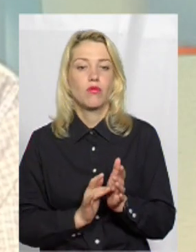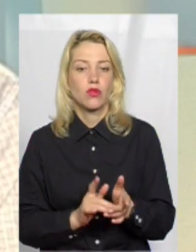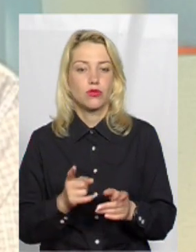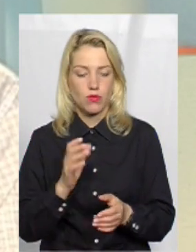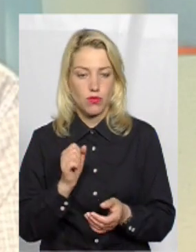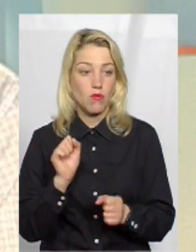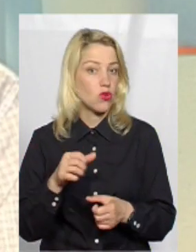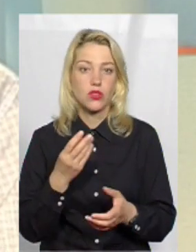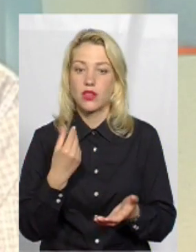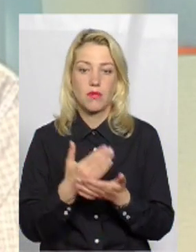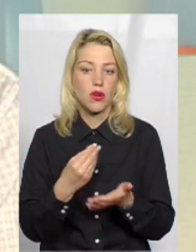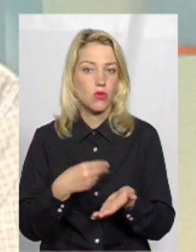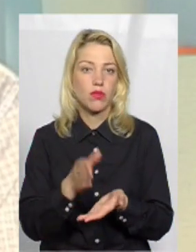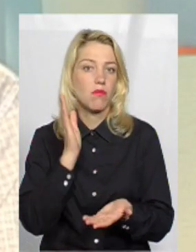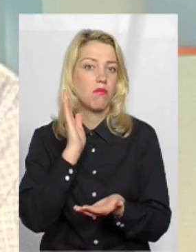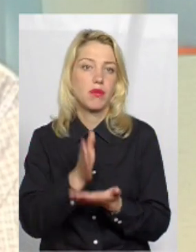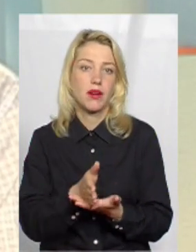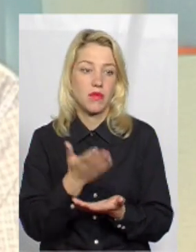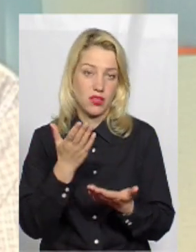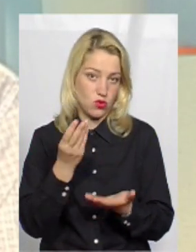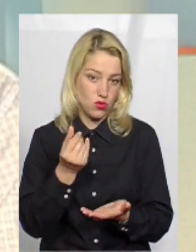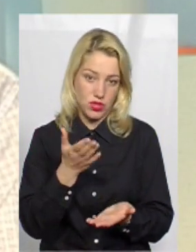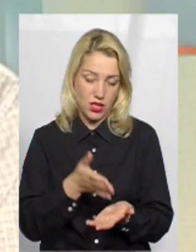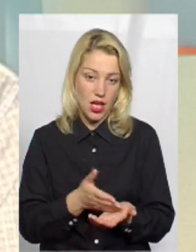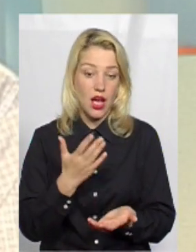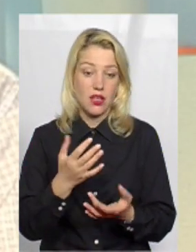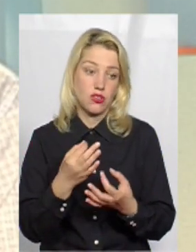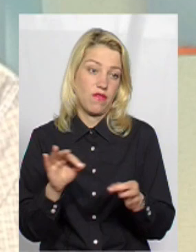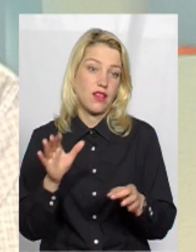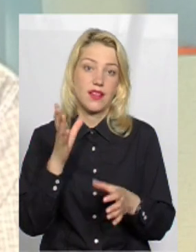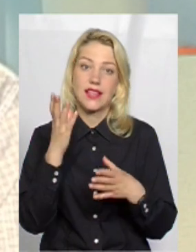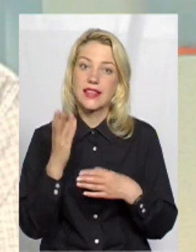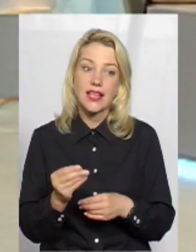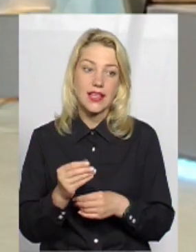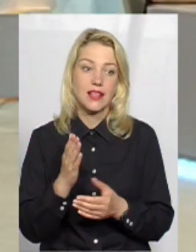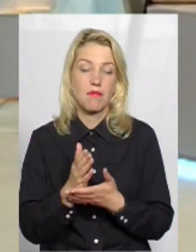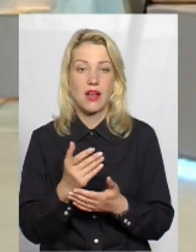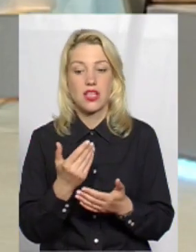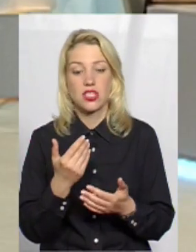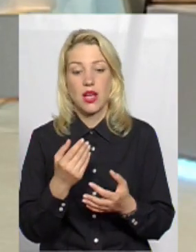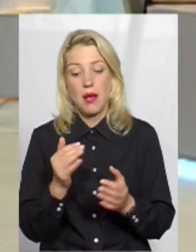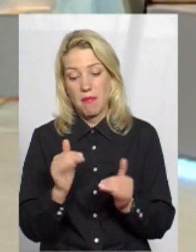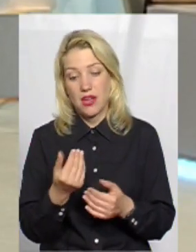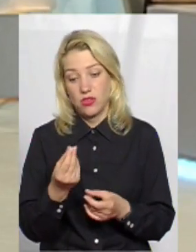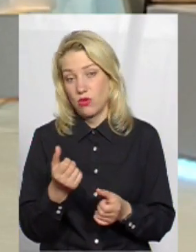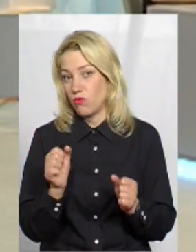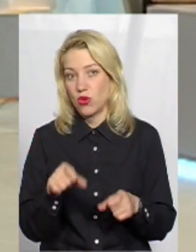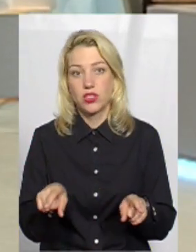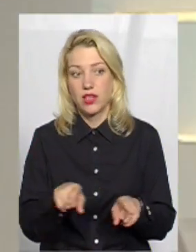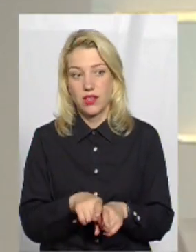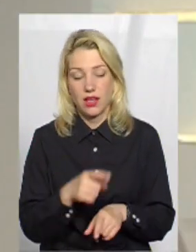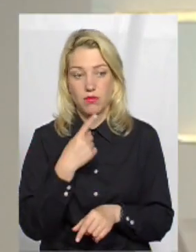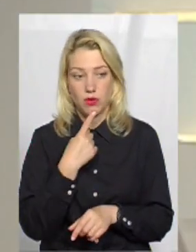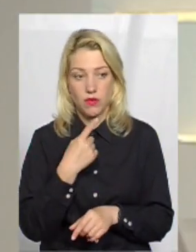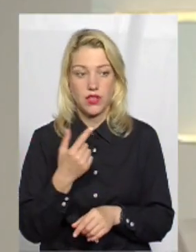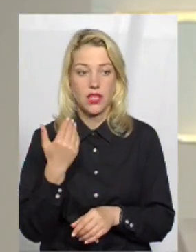можна і прямий квиток собі купувати, якщо ти маєш на це кошти. Якщо маєш вільний день і маєш менше грошей, то ось є такий варіант. Ось